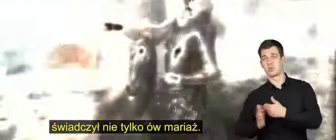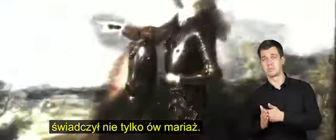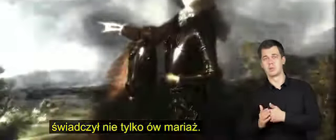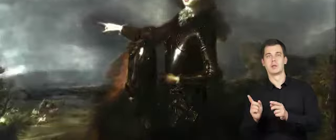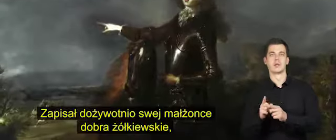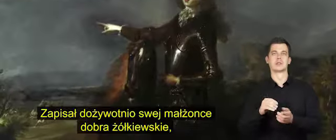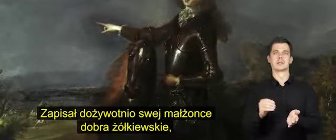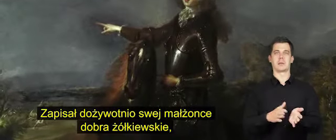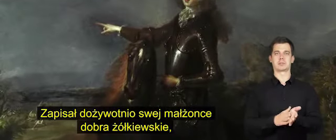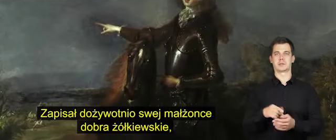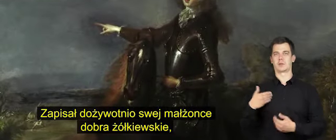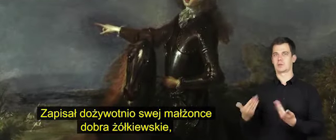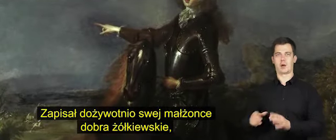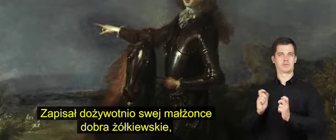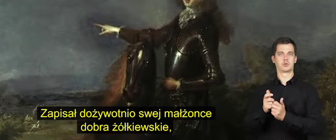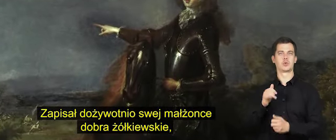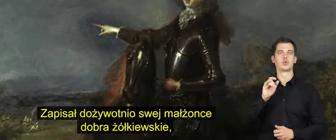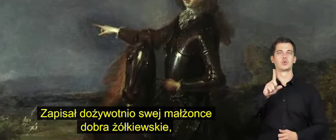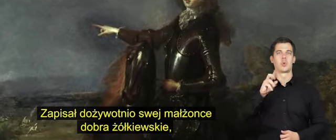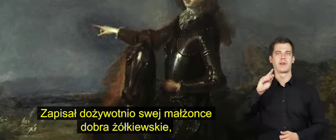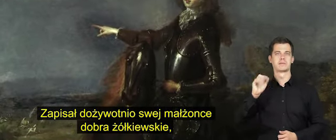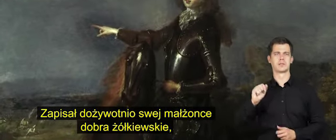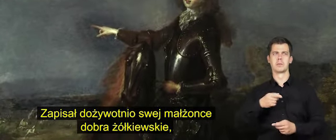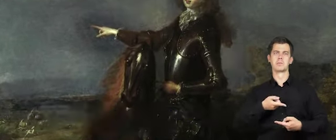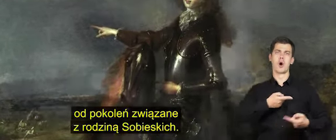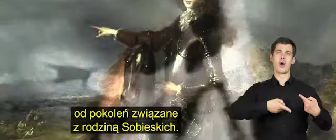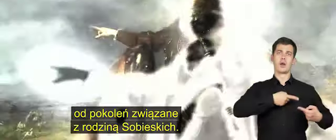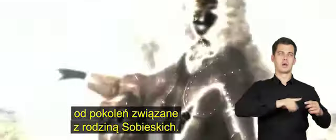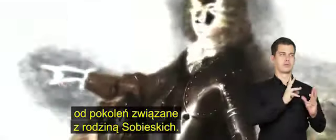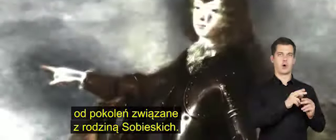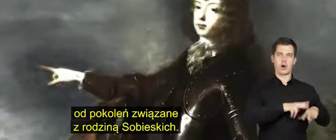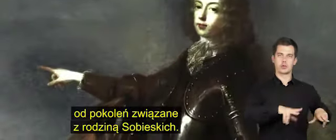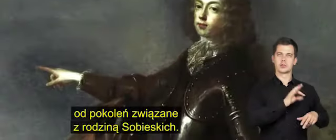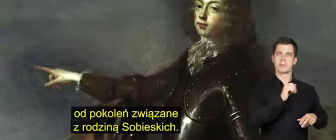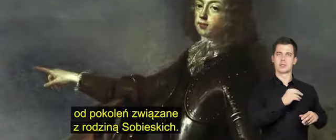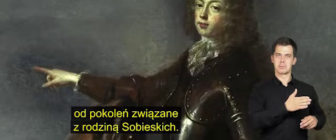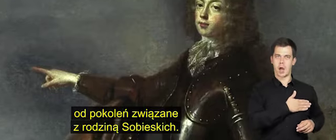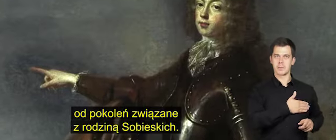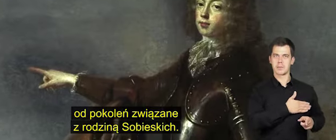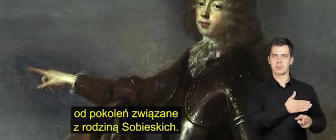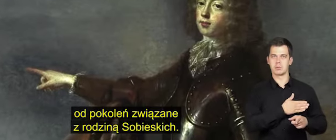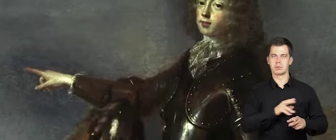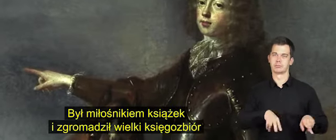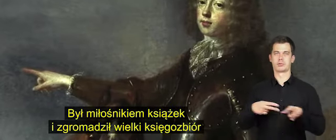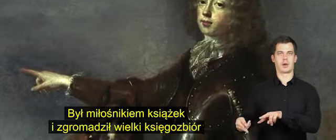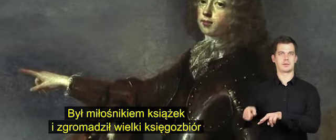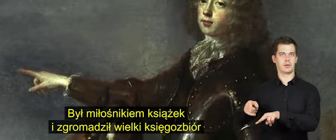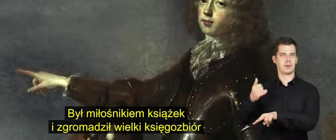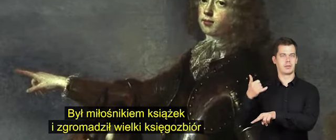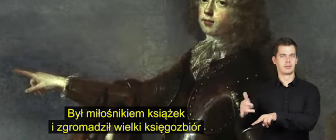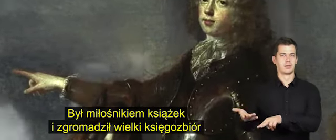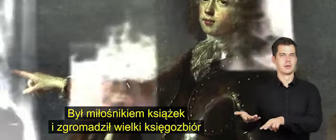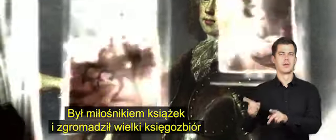ów mariaż. Zapisał dożywotnio swej małżonce dobra żółkiewskie od pokoleń związane z rodziną Sobieskich. Był